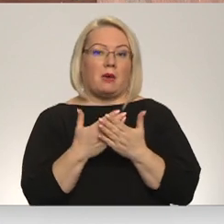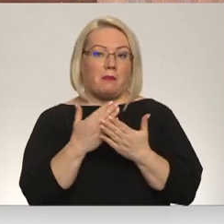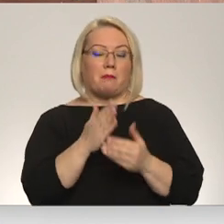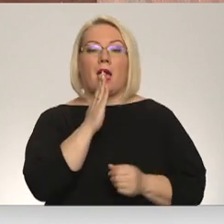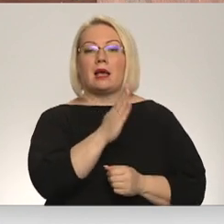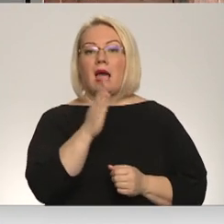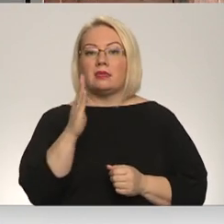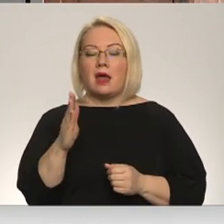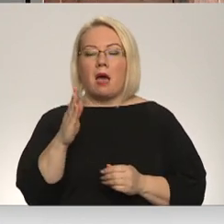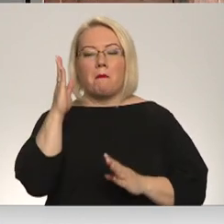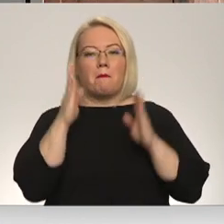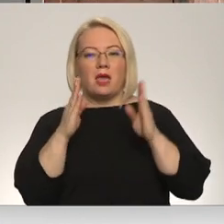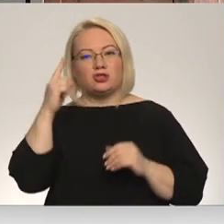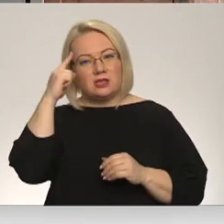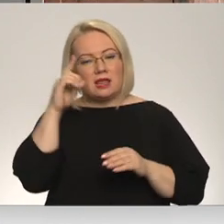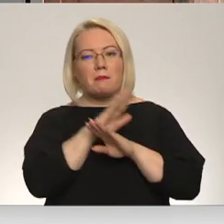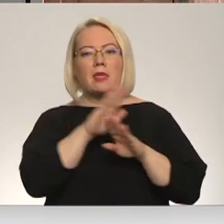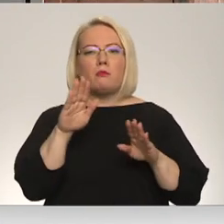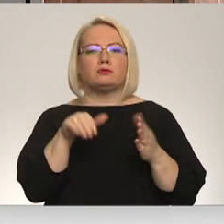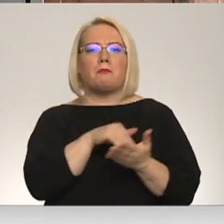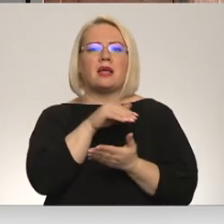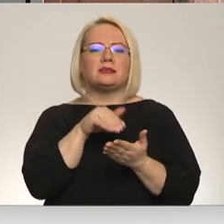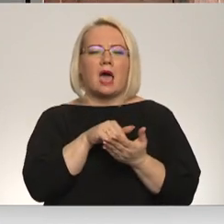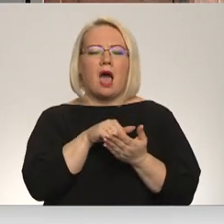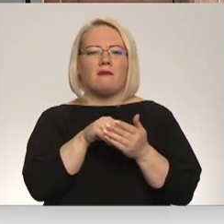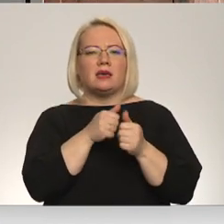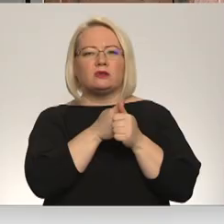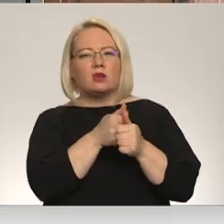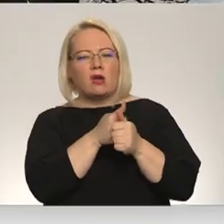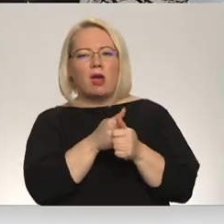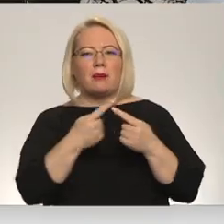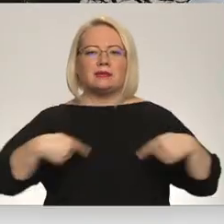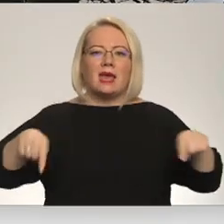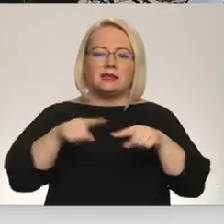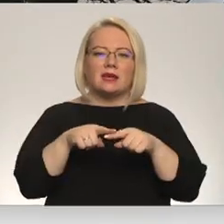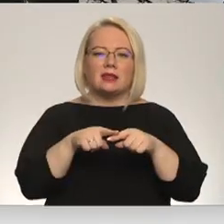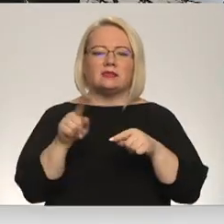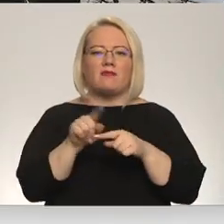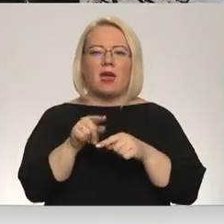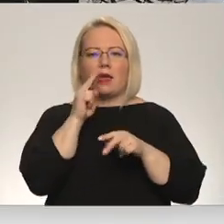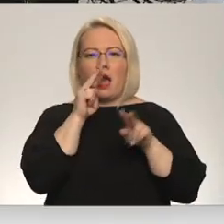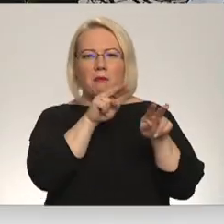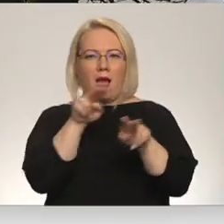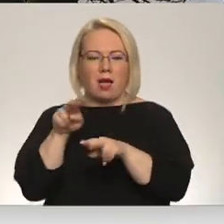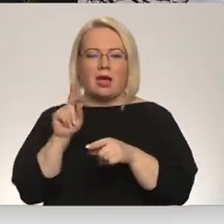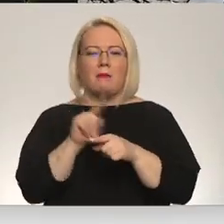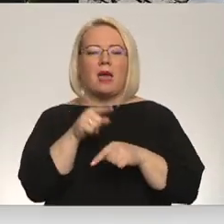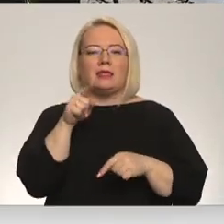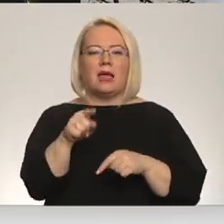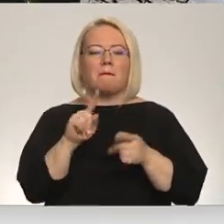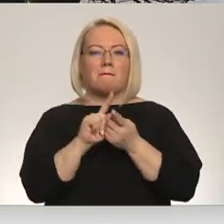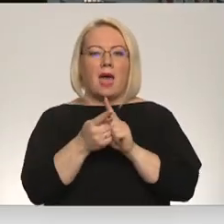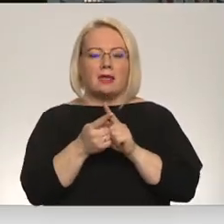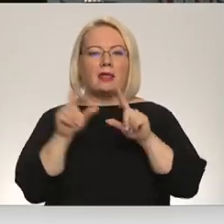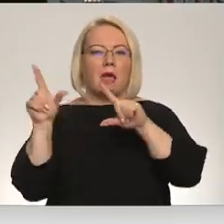mežziņiem vairs nebūtu savs pastāvīgs uzraugāmais iecirknis, jeb apgaita. Tie tiktu mainīti, lai mazinātu korupcijas riskus.